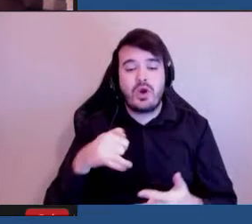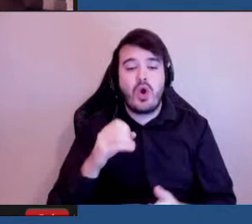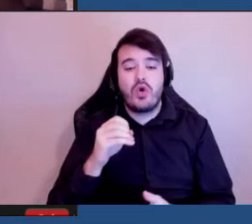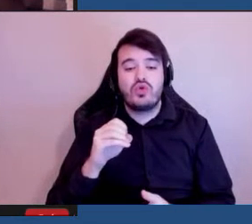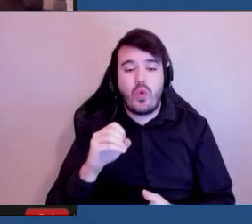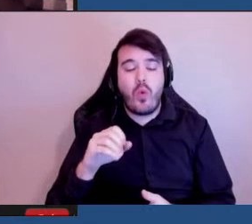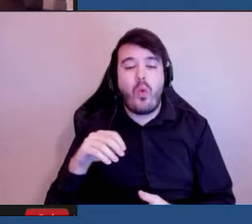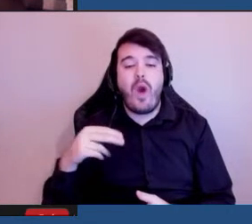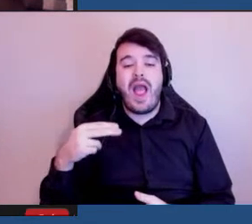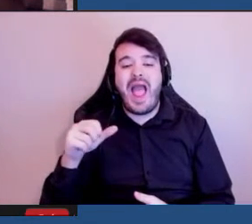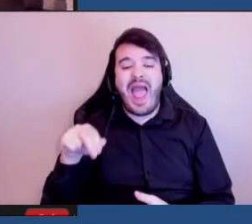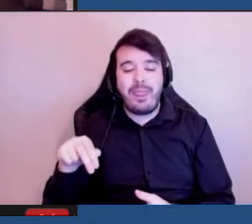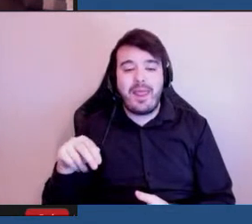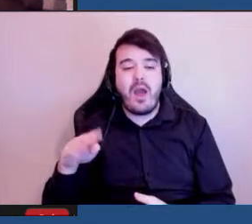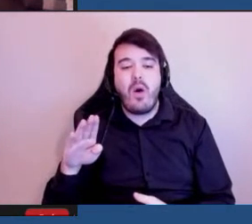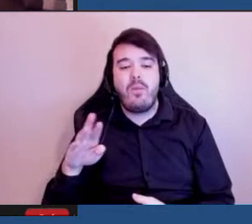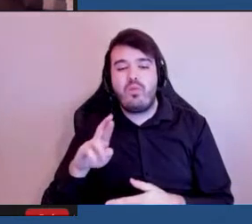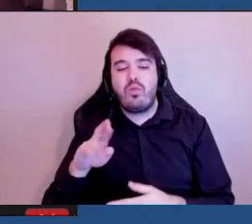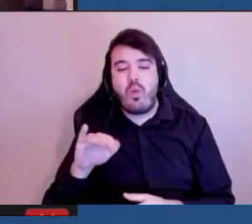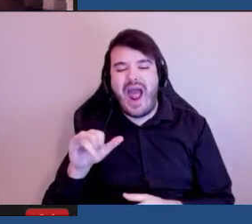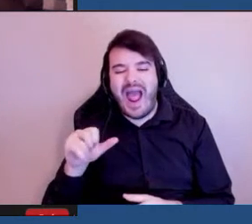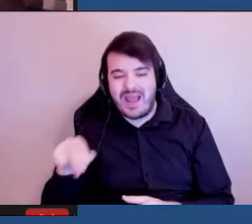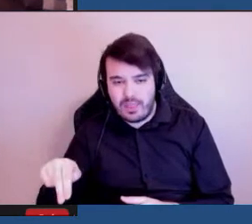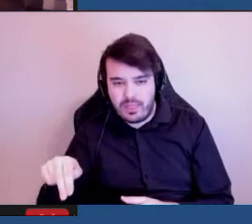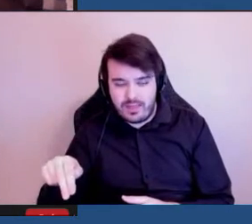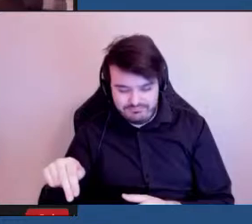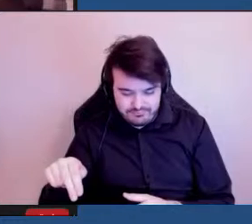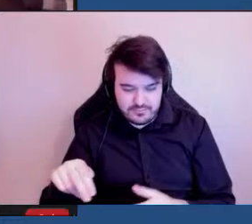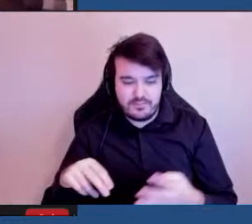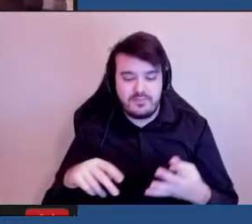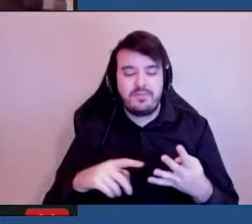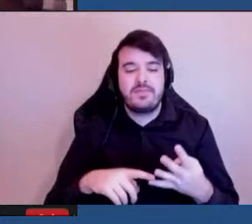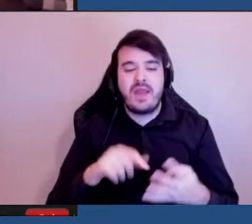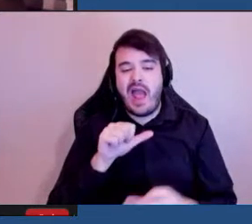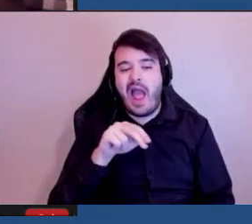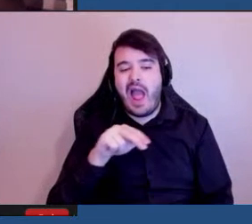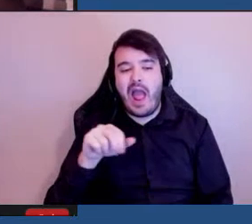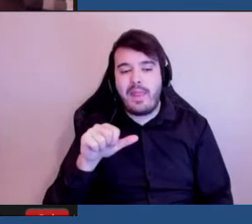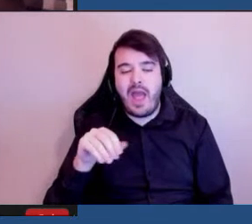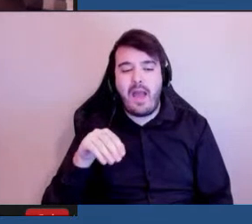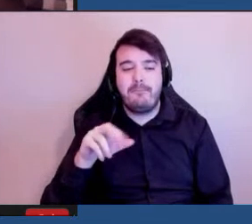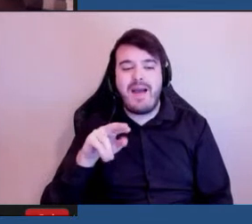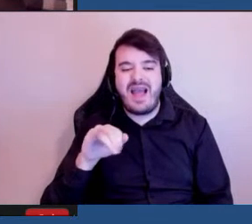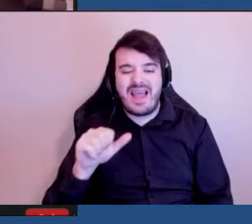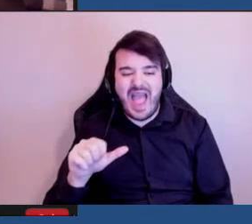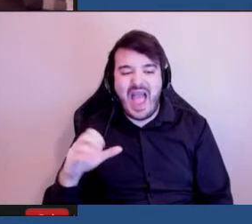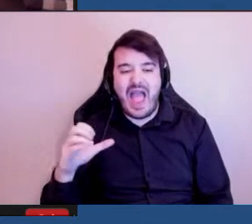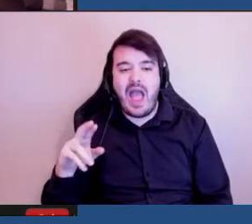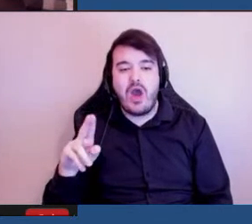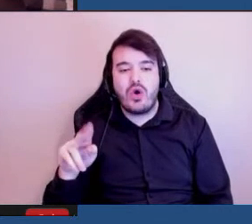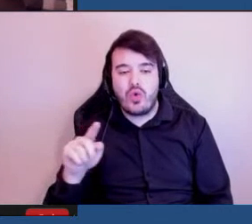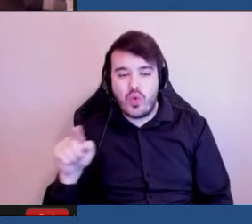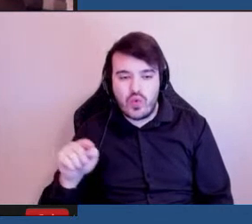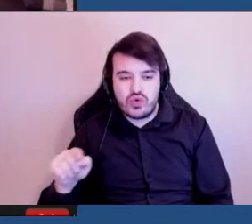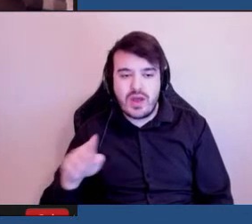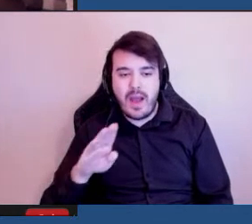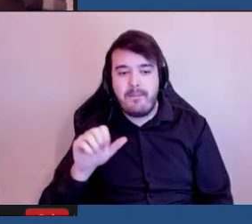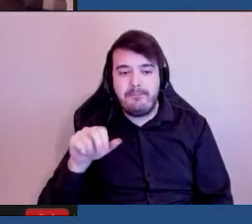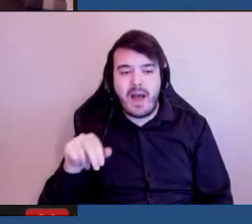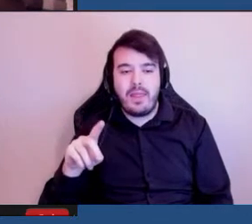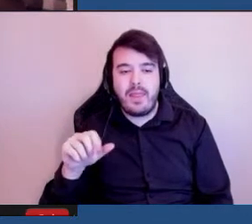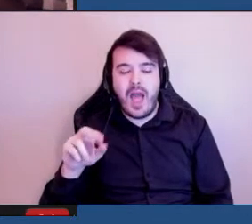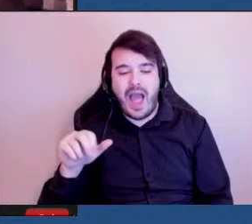Bryan, Anna Maria Cruz-Baldirama, Kathleen